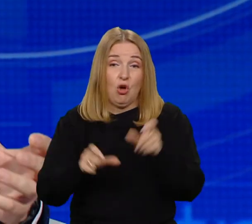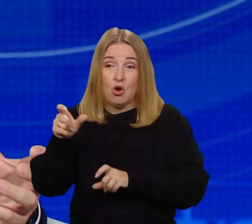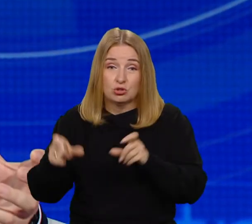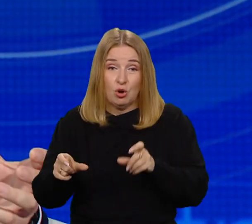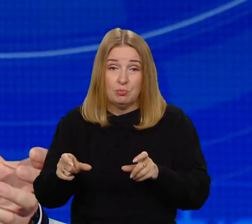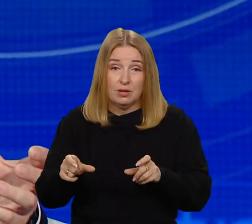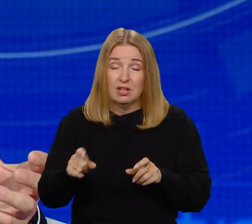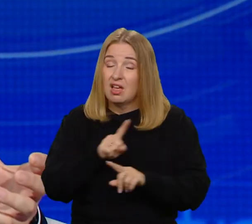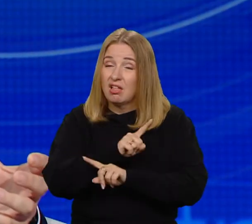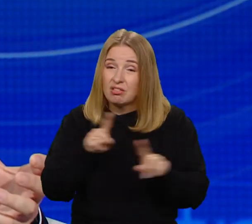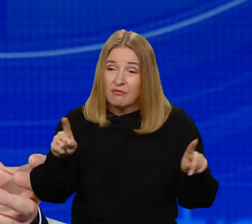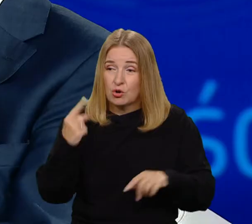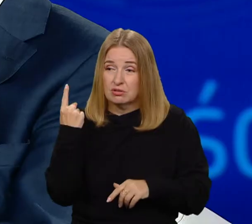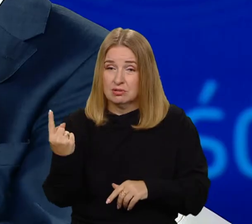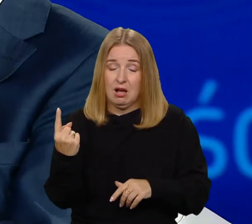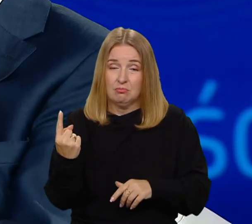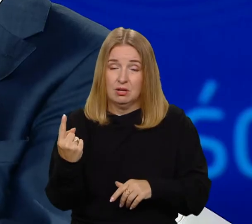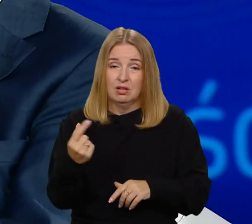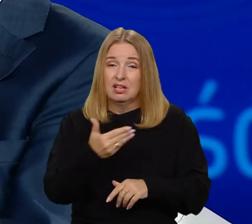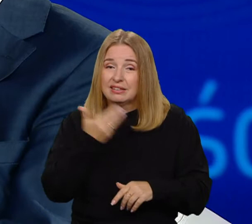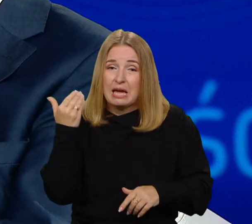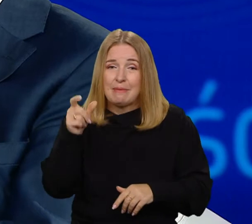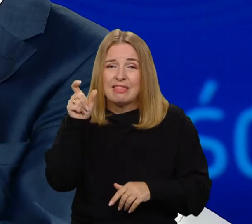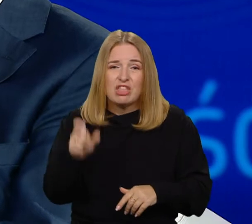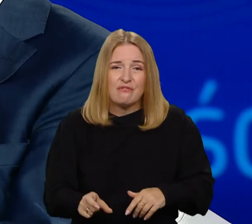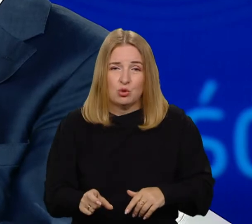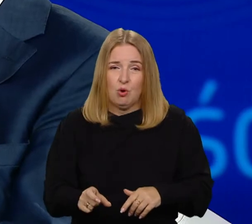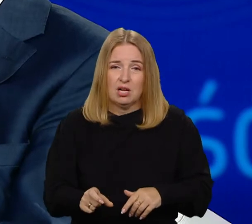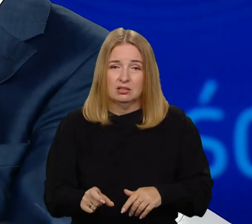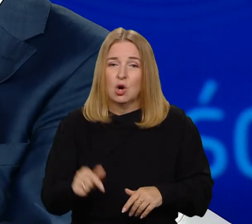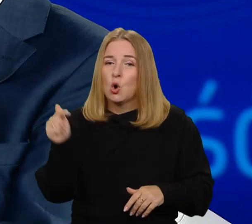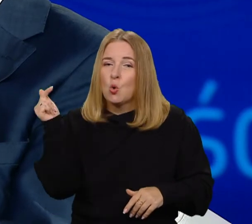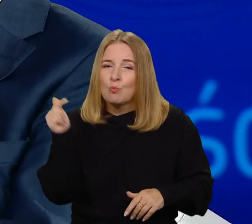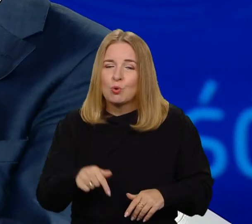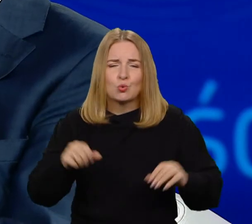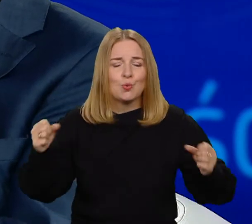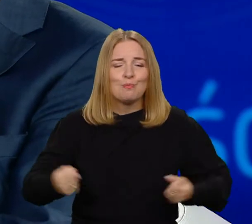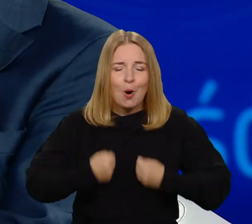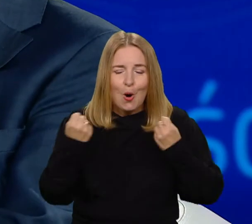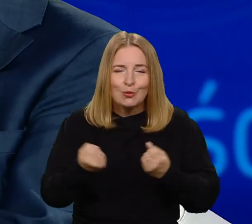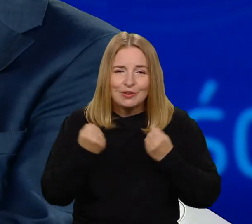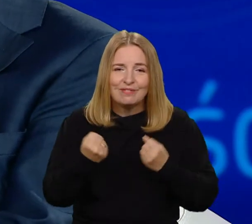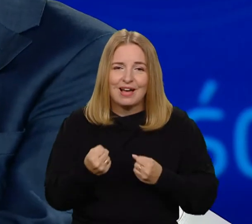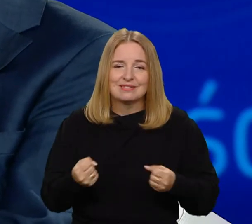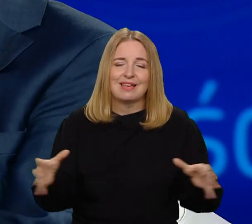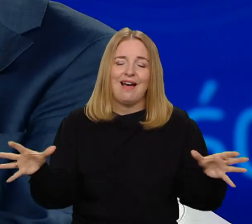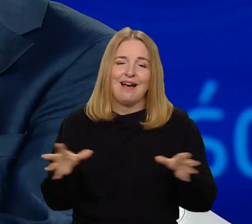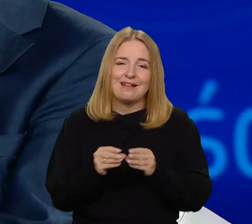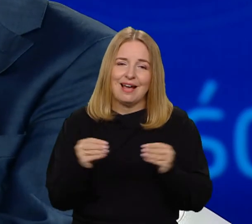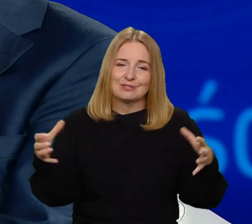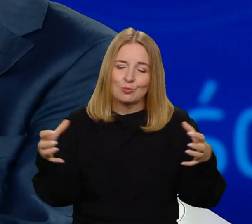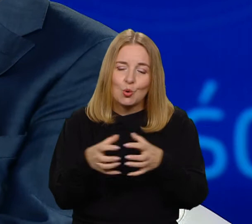indywidualną motywacją, a tą motywacją nakierowaną na wspólnotę. No oczywiście,